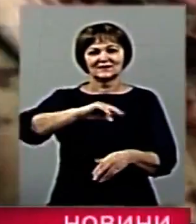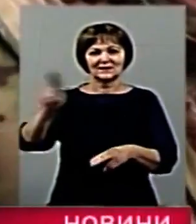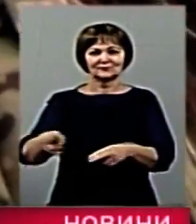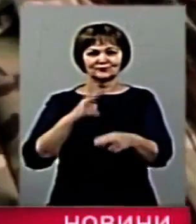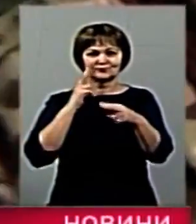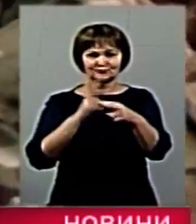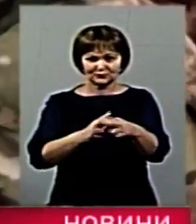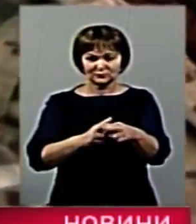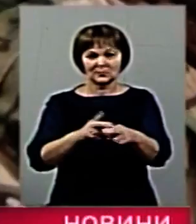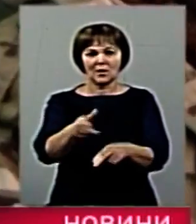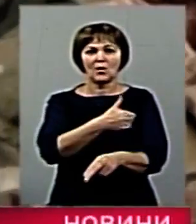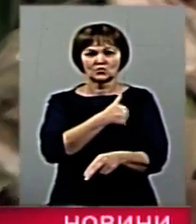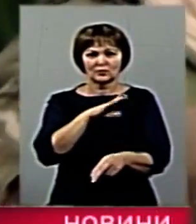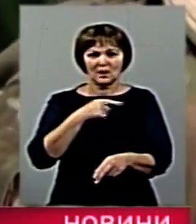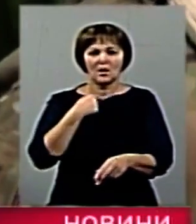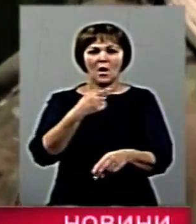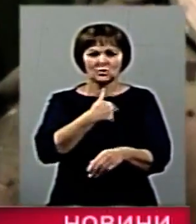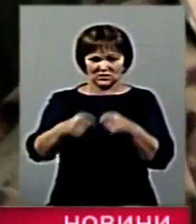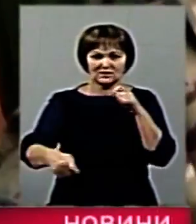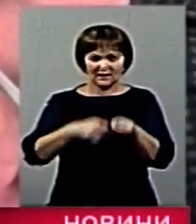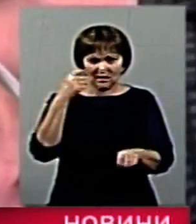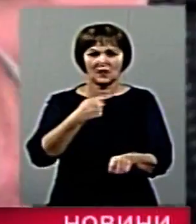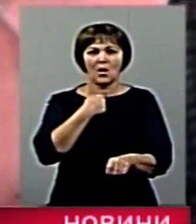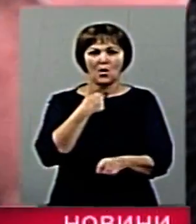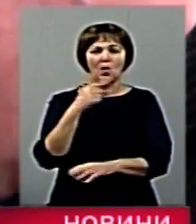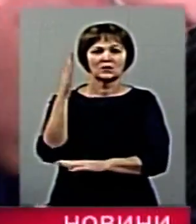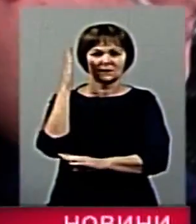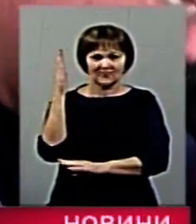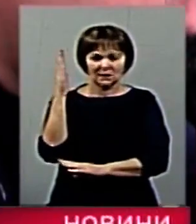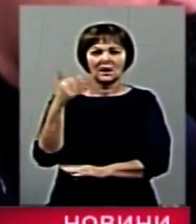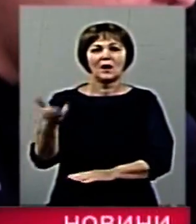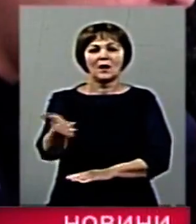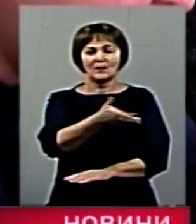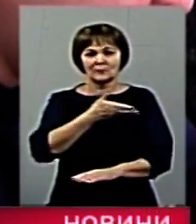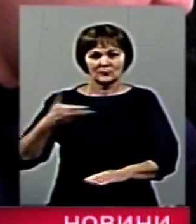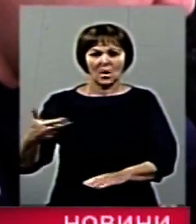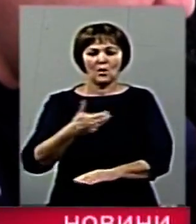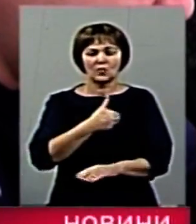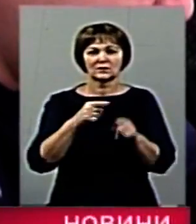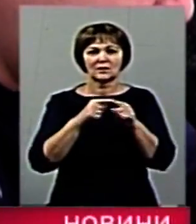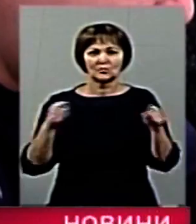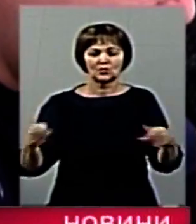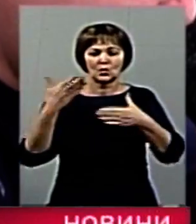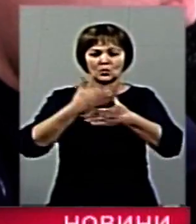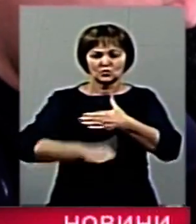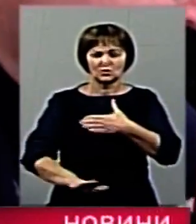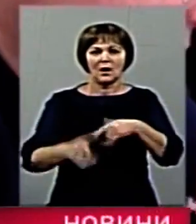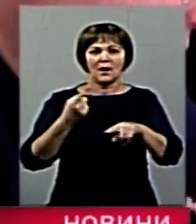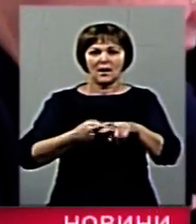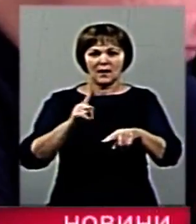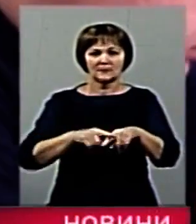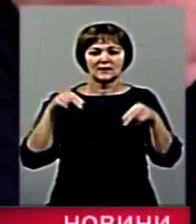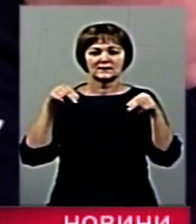сорвати голосування? Нет, я хотів, щоб... Ви хрите сорвати голосування? У нас є 18 гектарів землі напротив областного ГАИ. Це